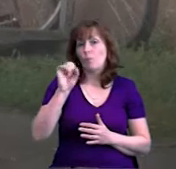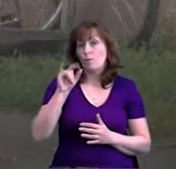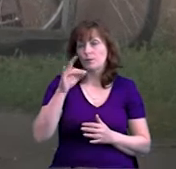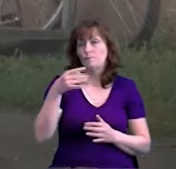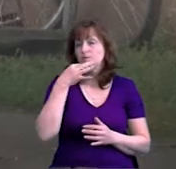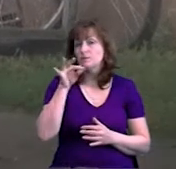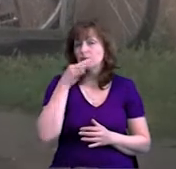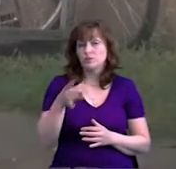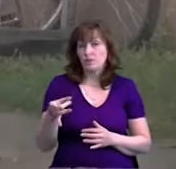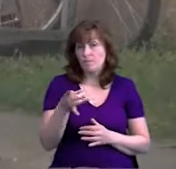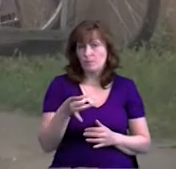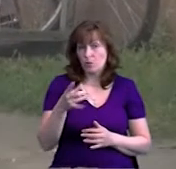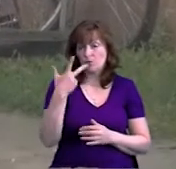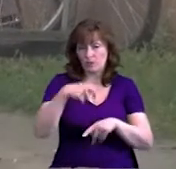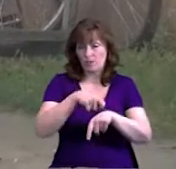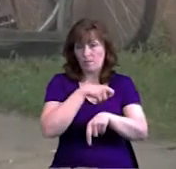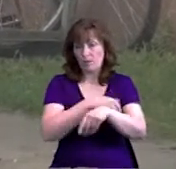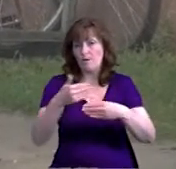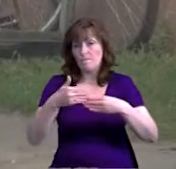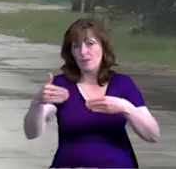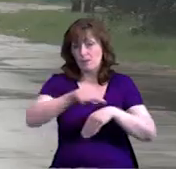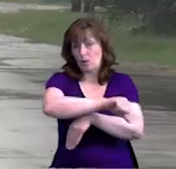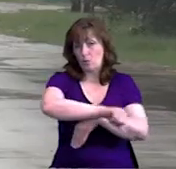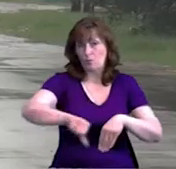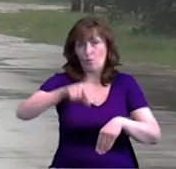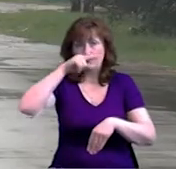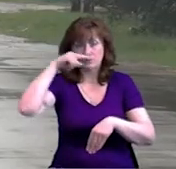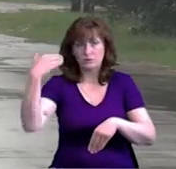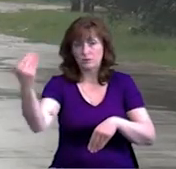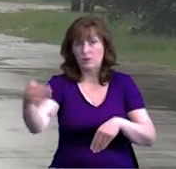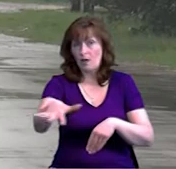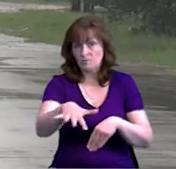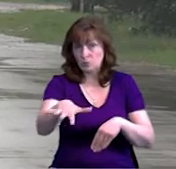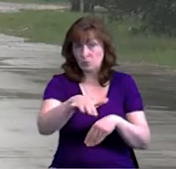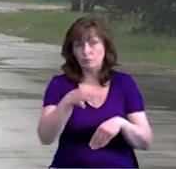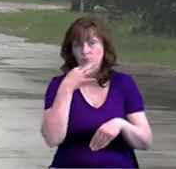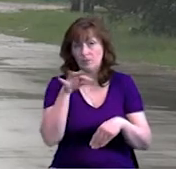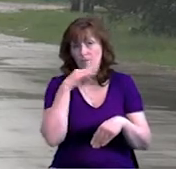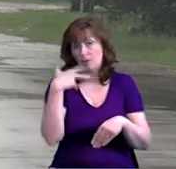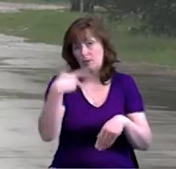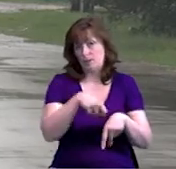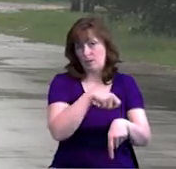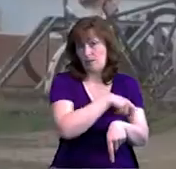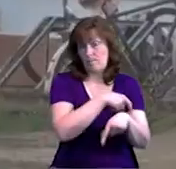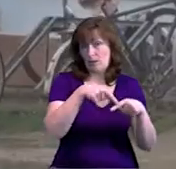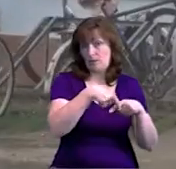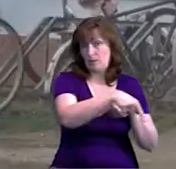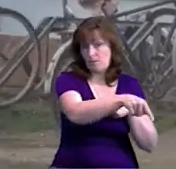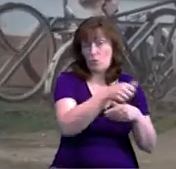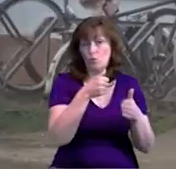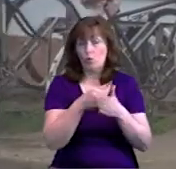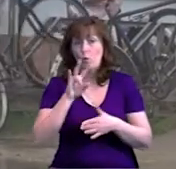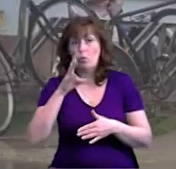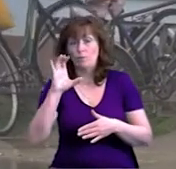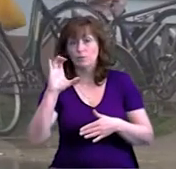Тут у трьох кілометрах від кордону з Росією проживає понад 500 людей. До діючого райцентру Семенівки звідси 30 кілометрів, до Новгорода-Сіверського,